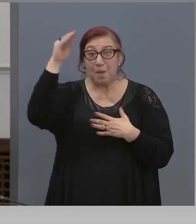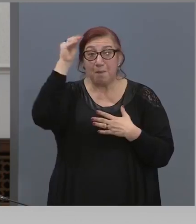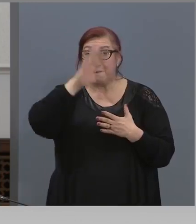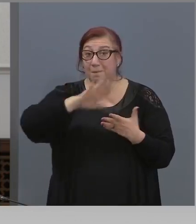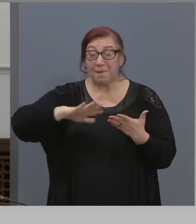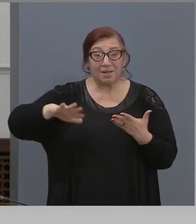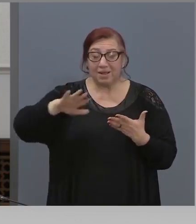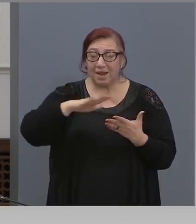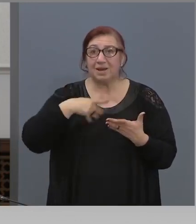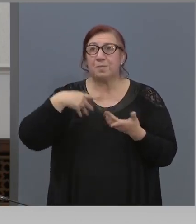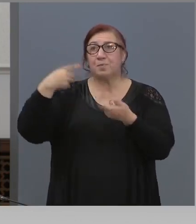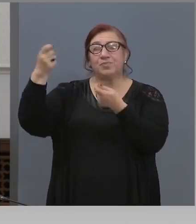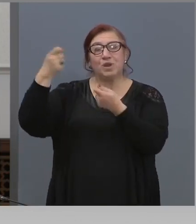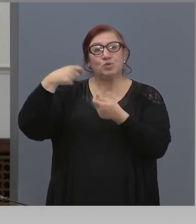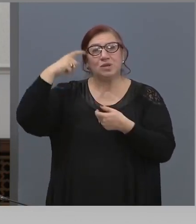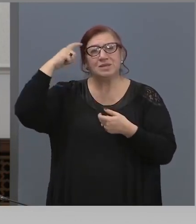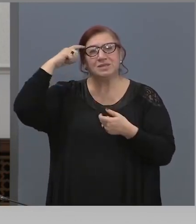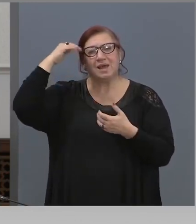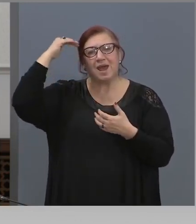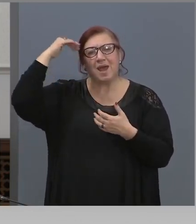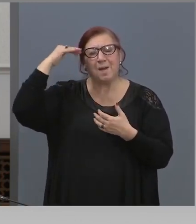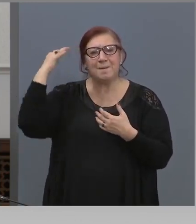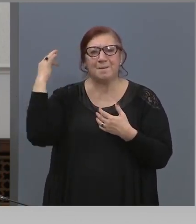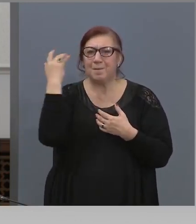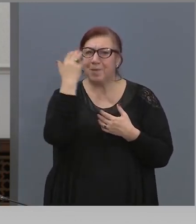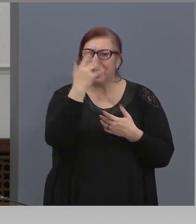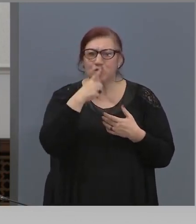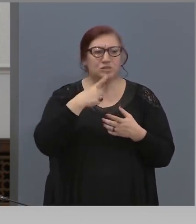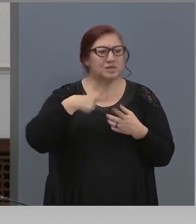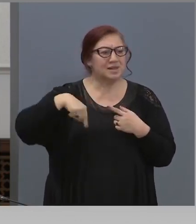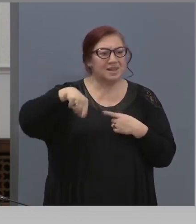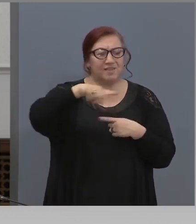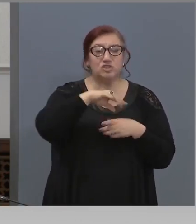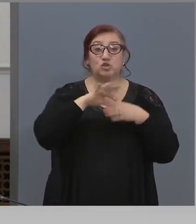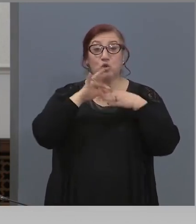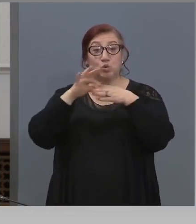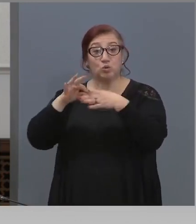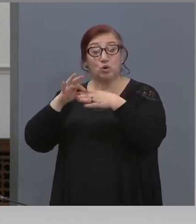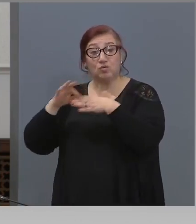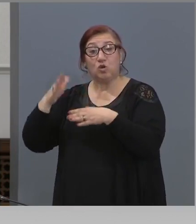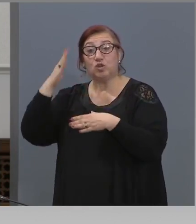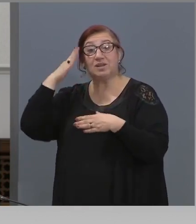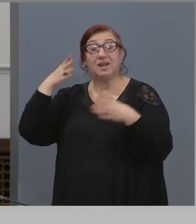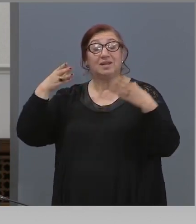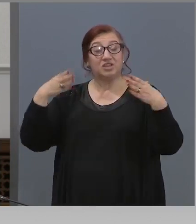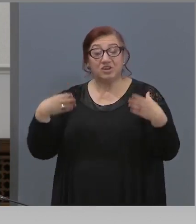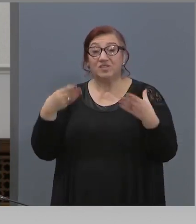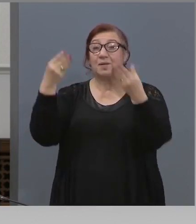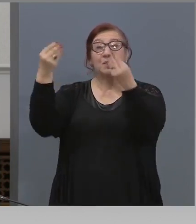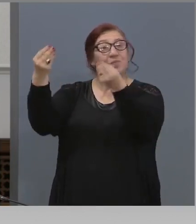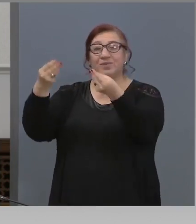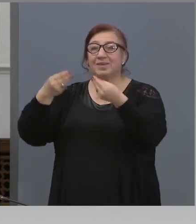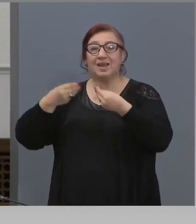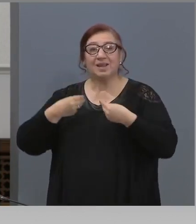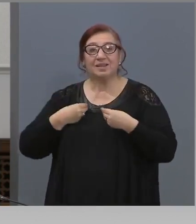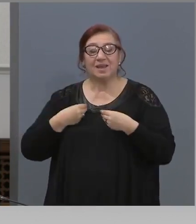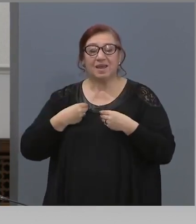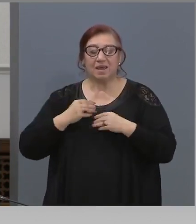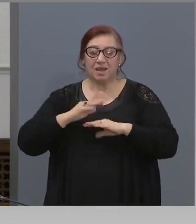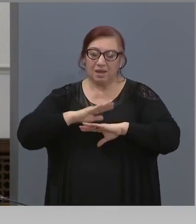сили и мъдрост на всички, които ръководят държавата и да ни даде покаяние,